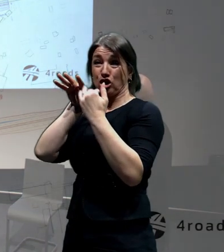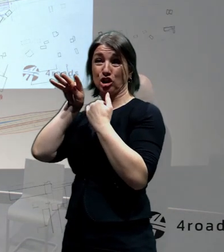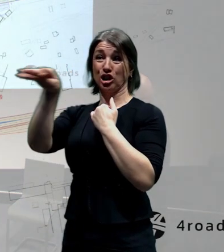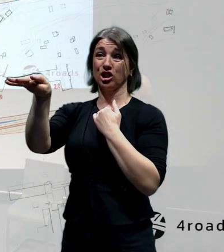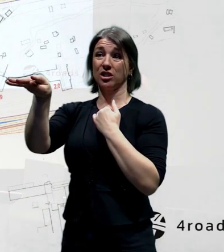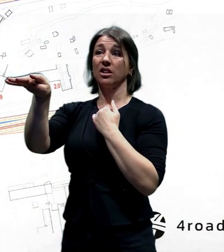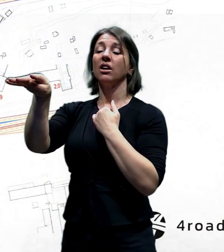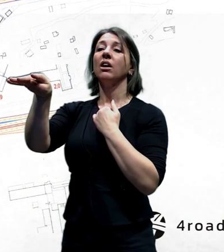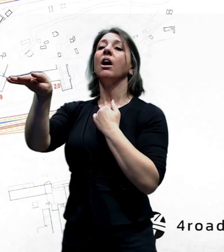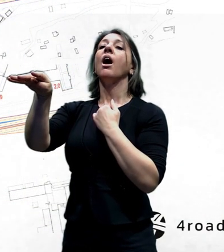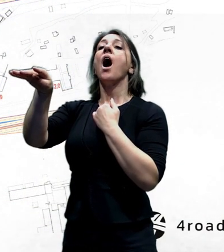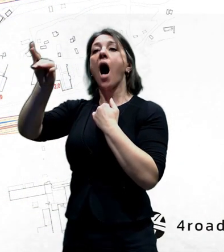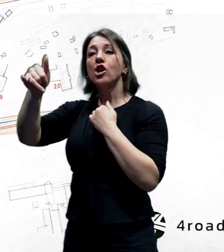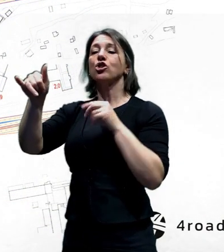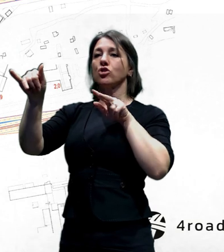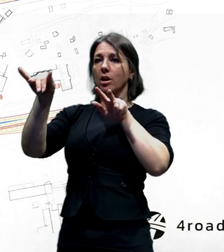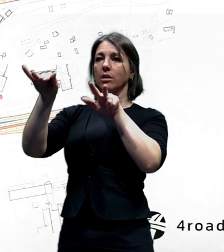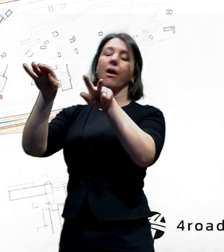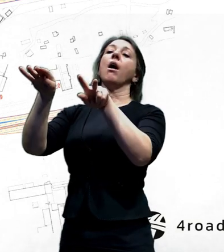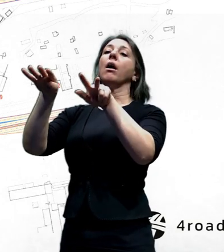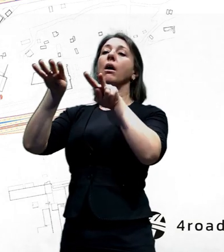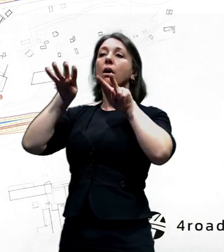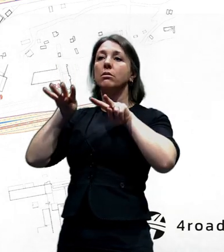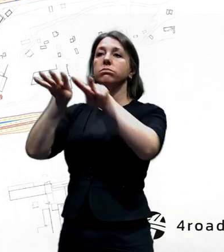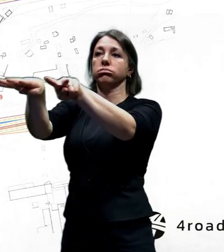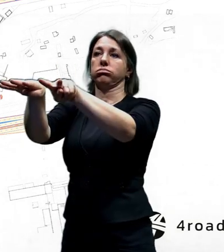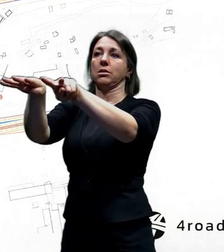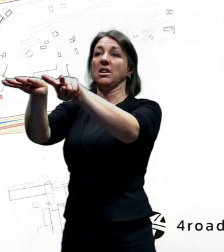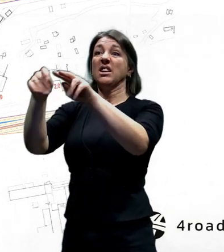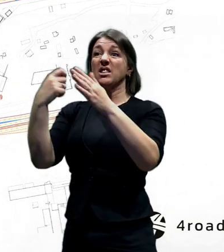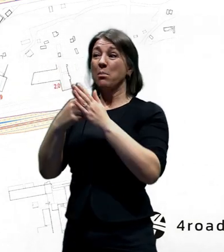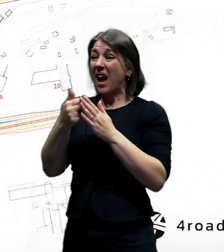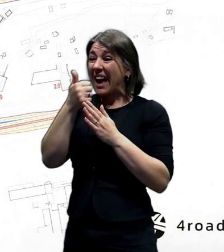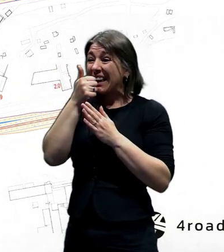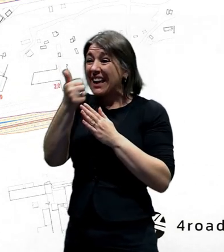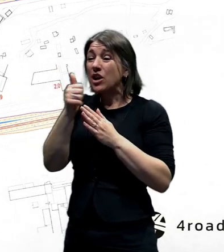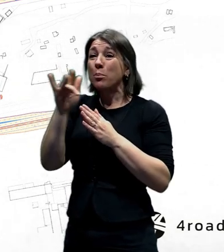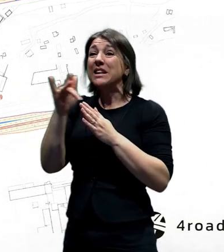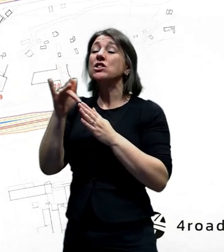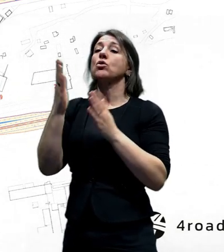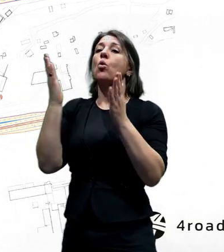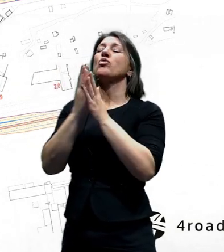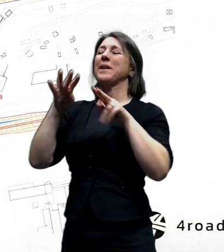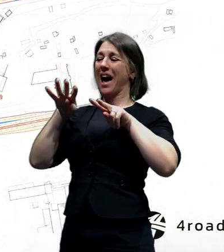propojit s dvěma průběžnými pruhy. To znamená, na velmi krátkém úseku se nám šest pruhů slévá do dvou.